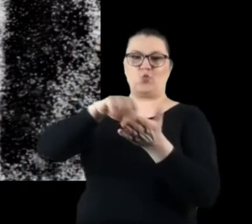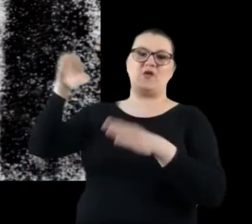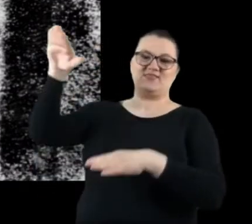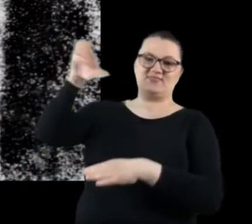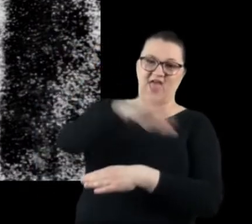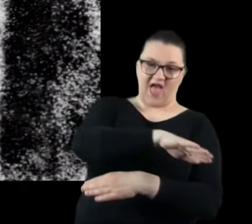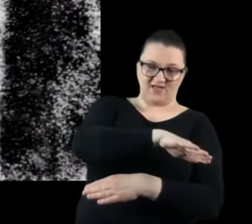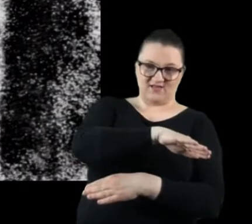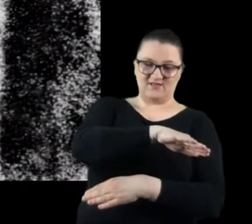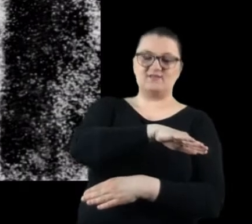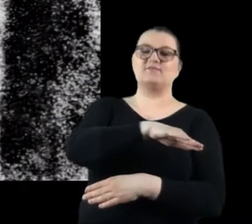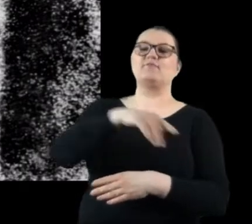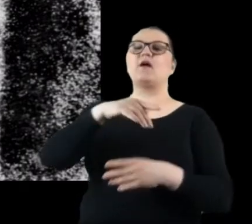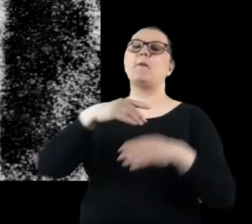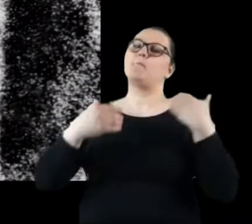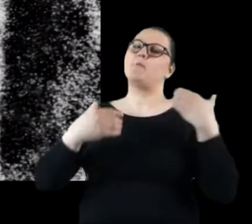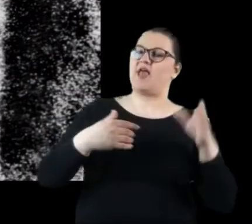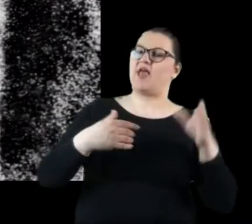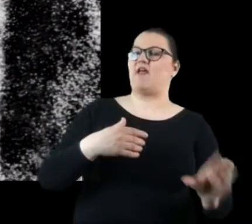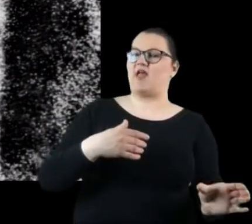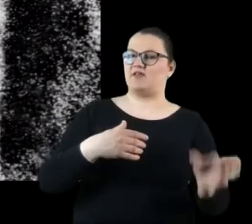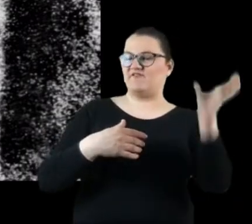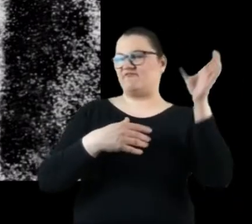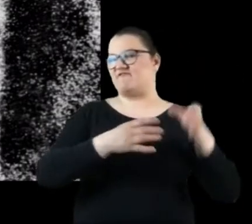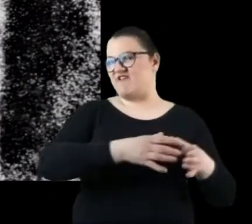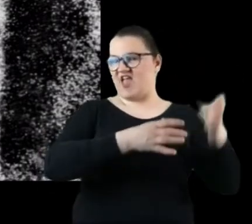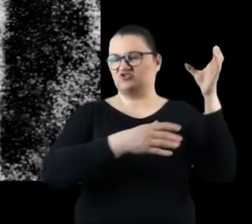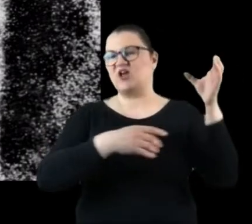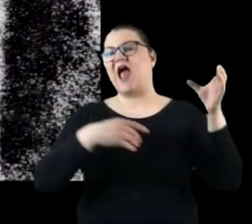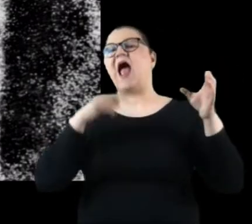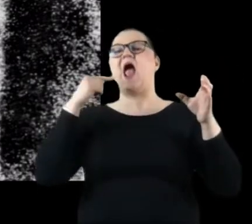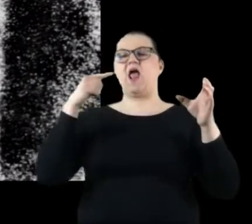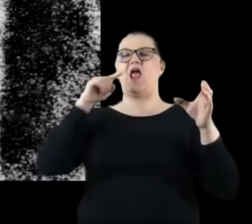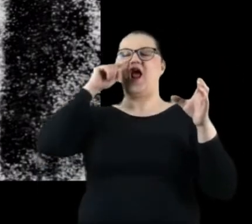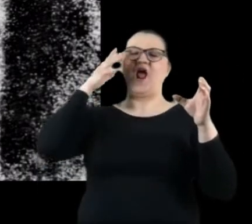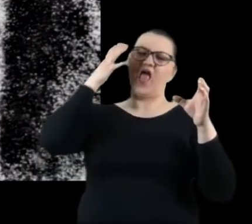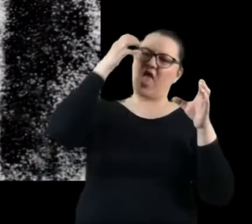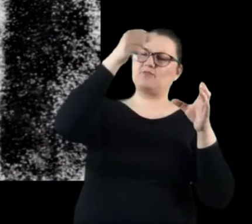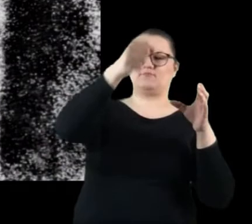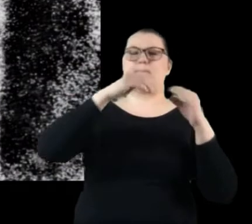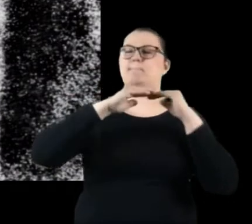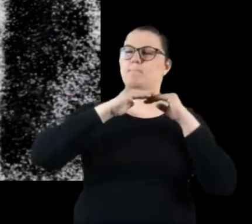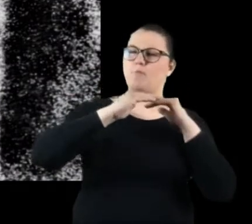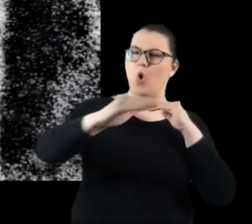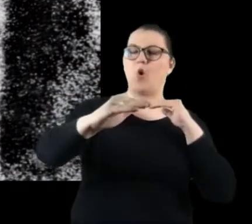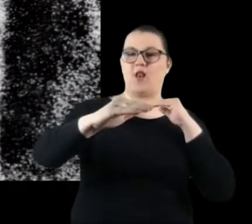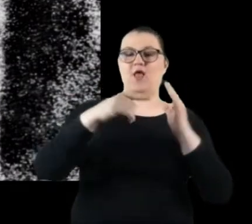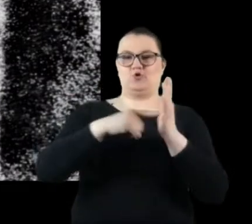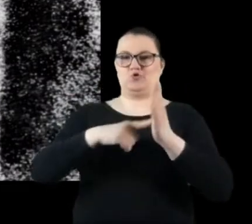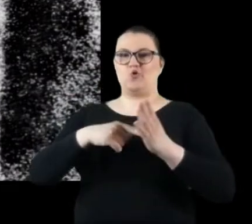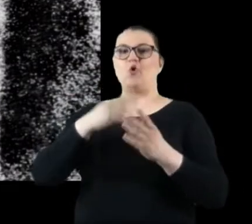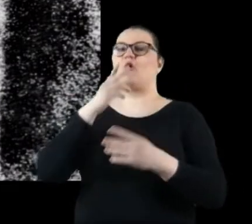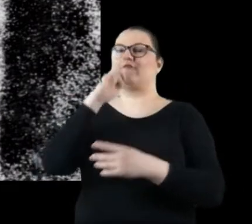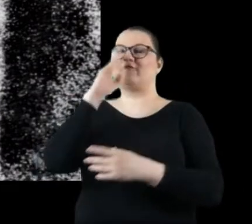lewej widzimy jakąś swego rodzaju wieżę, z tyłu rozciąga się pole. Jest to widok z pracowni,